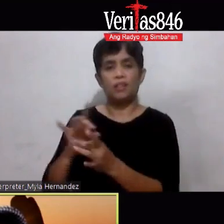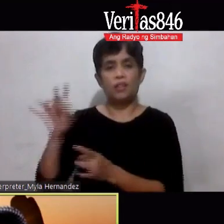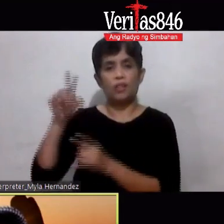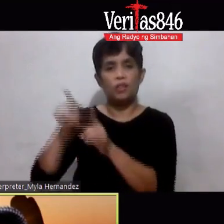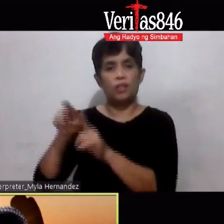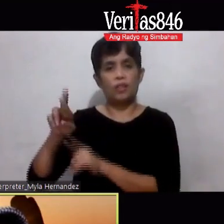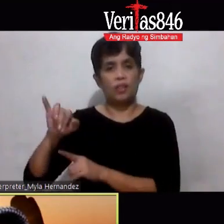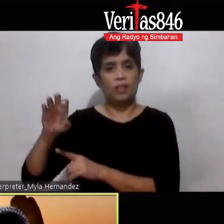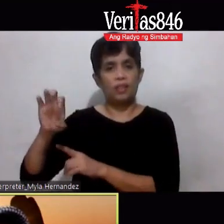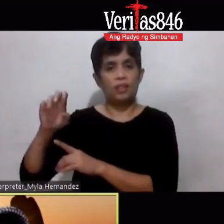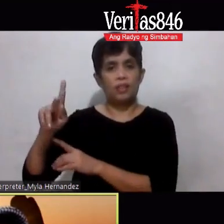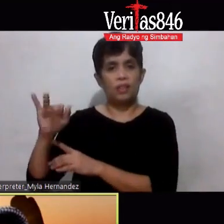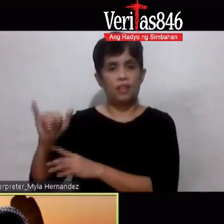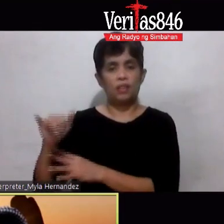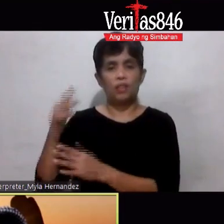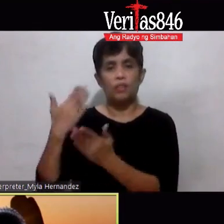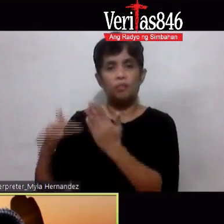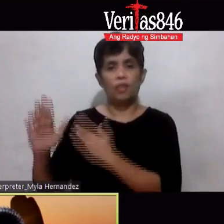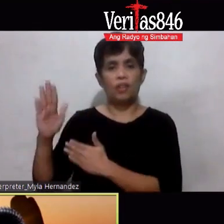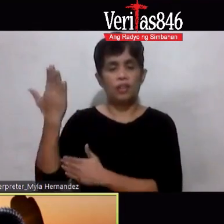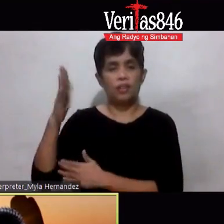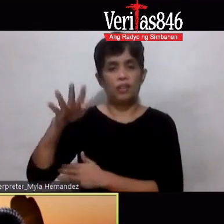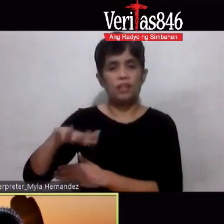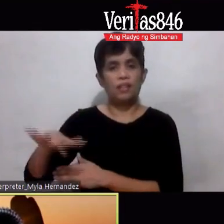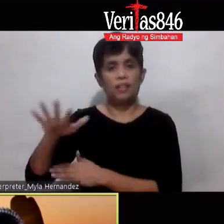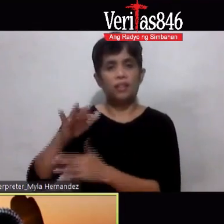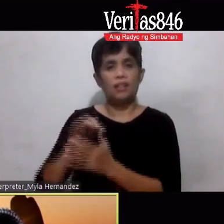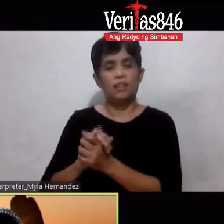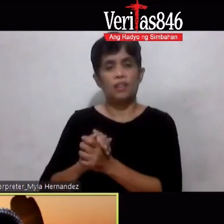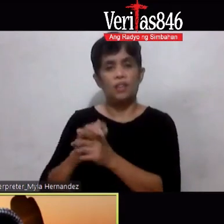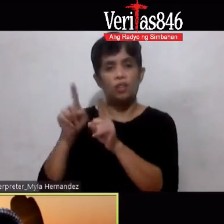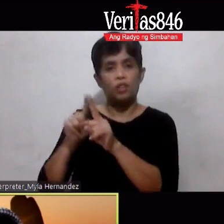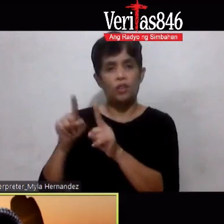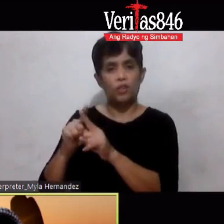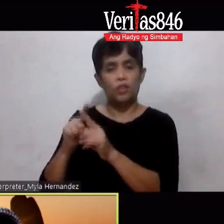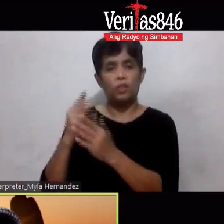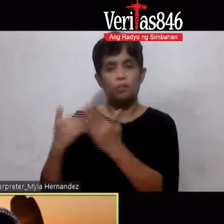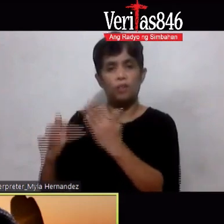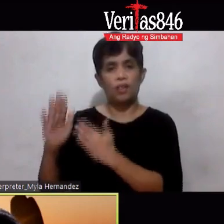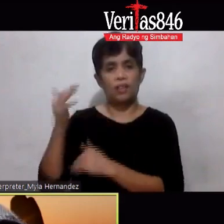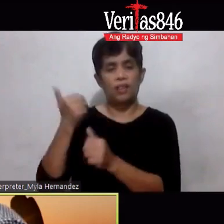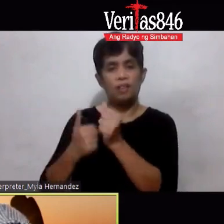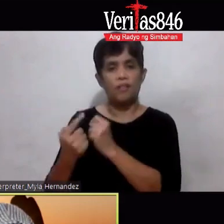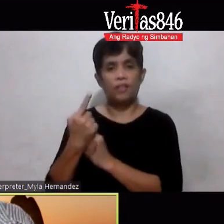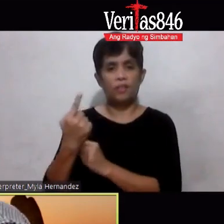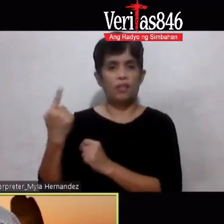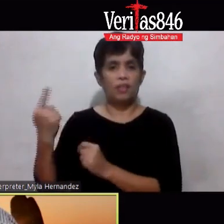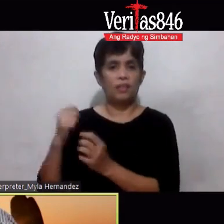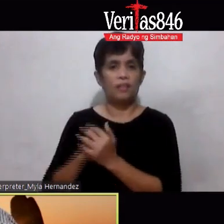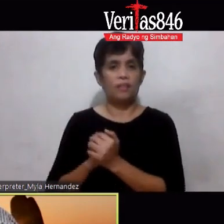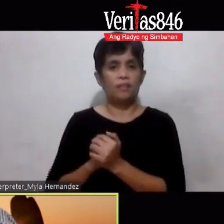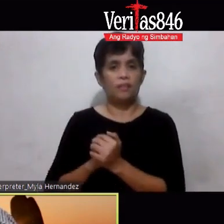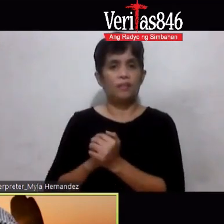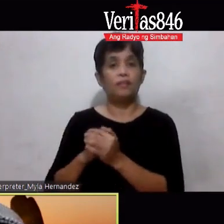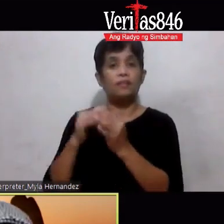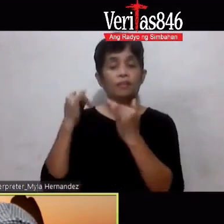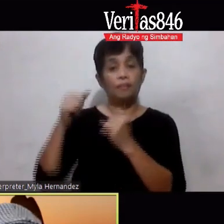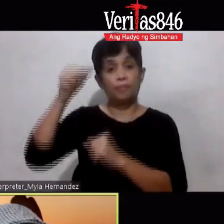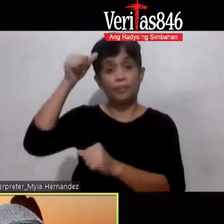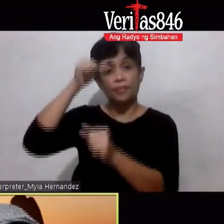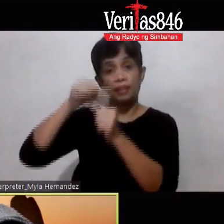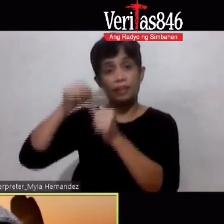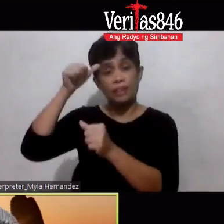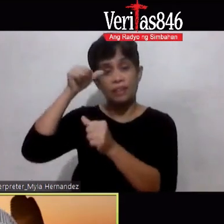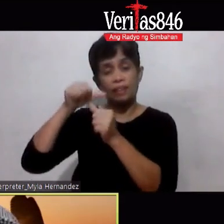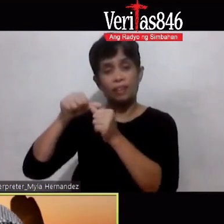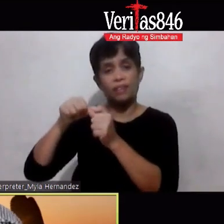Good morning sa inyo Si Lorna Delientia And good morning everyone And si Marietta Mateo At tunay nga po Pinapaalala ko po sa